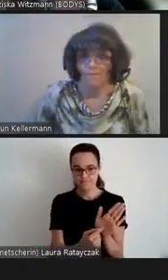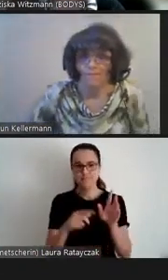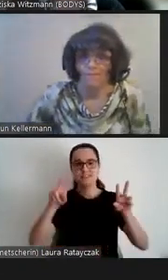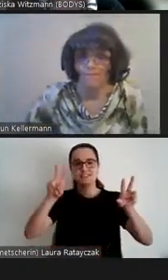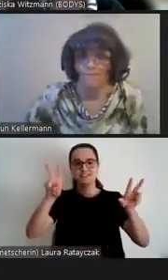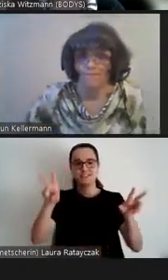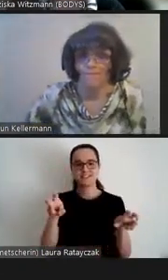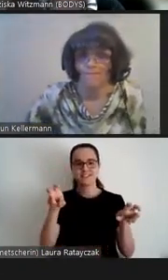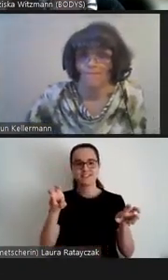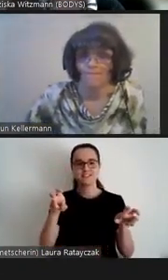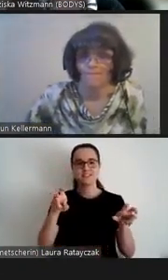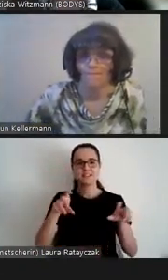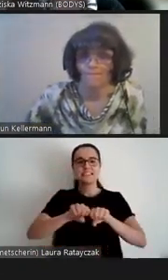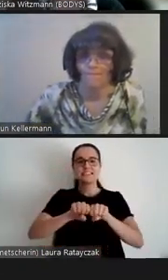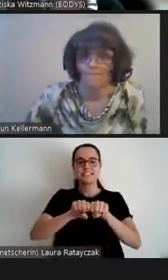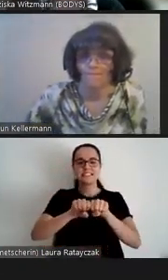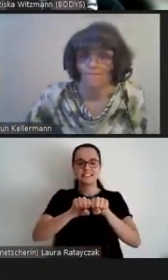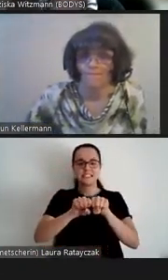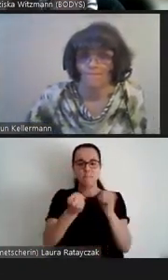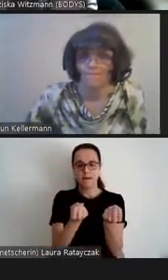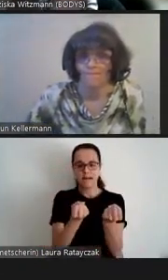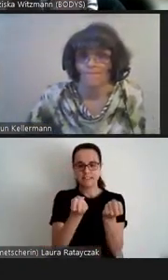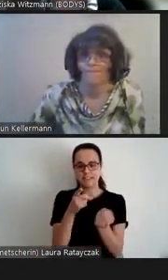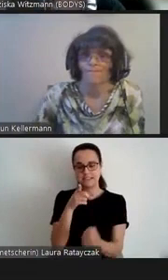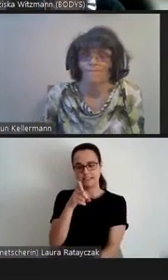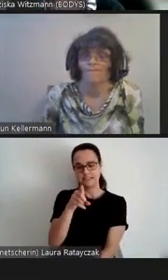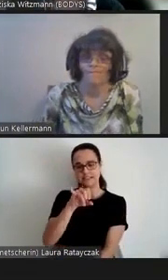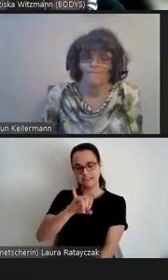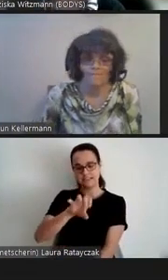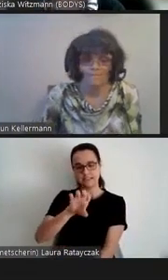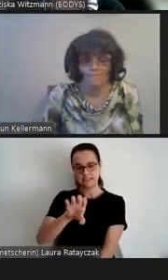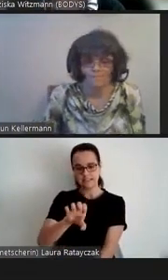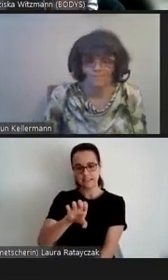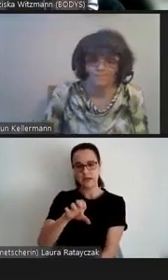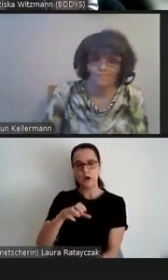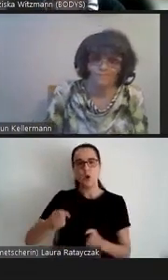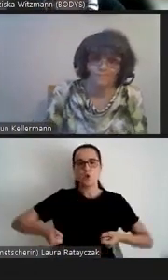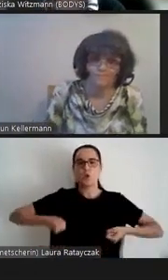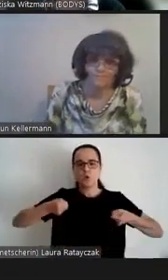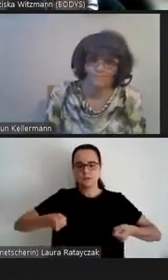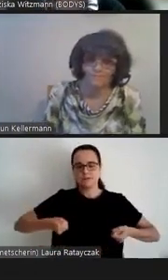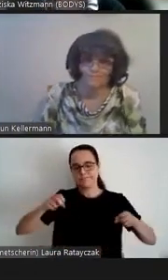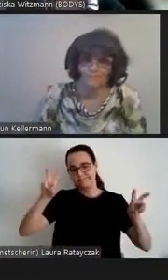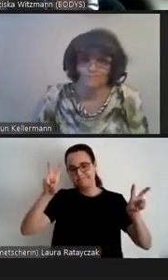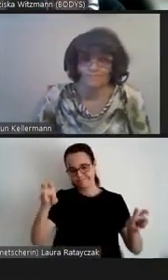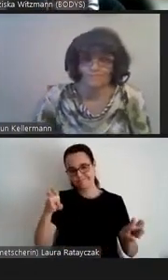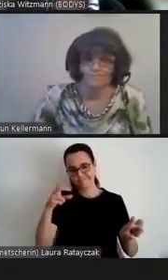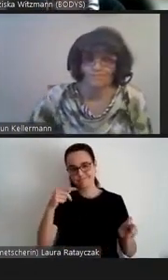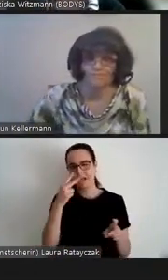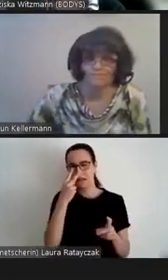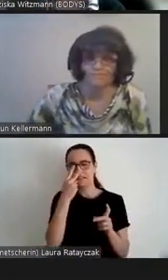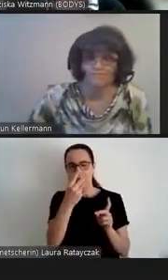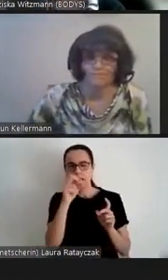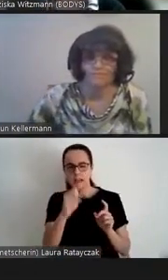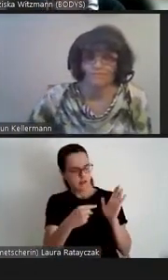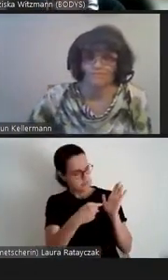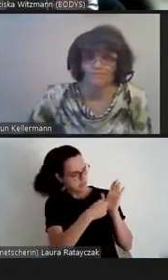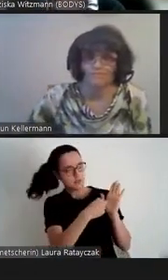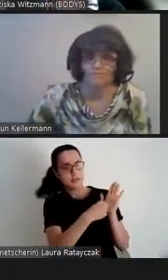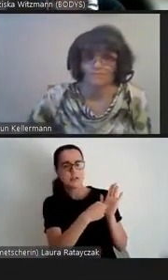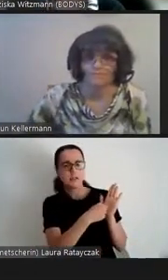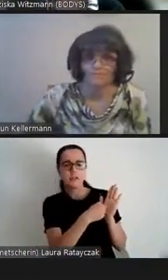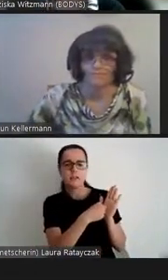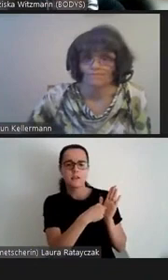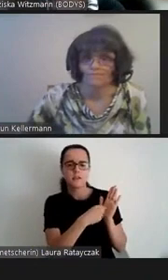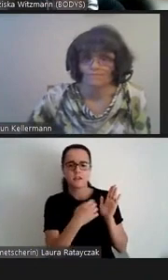zerbrecht die Krüppelprobleme der Menschheit. Auf der Handbildung sehen Sie eine